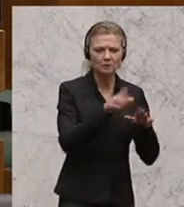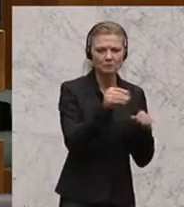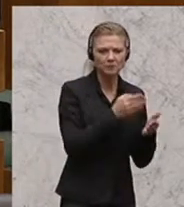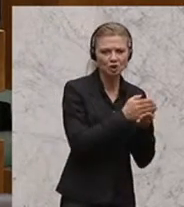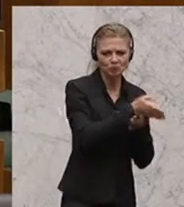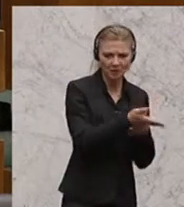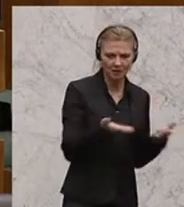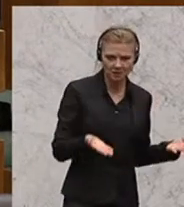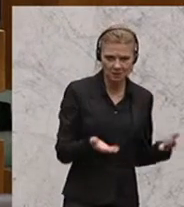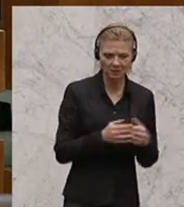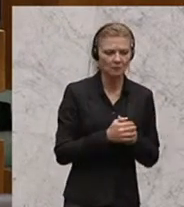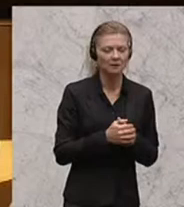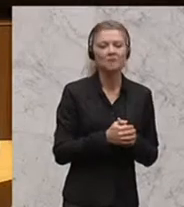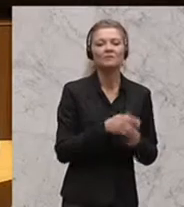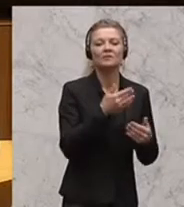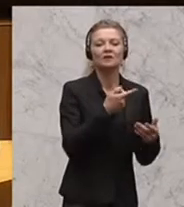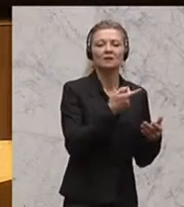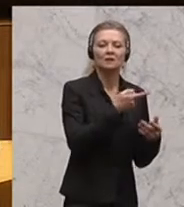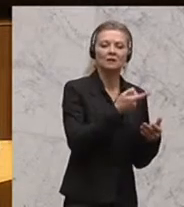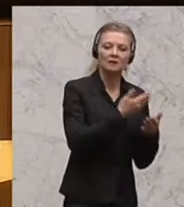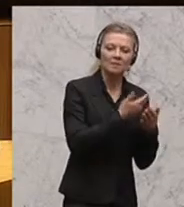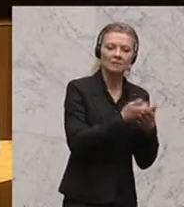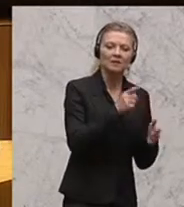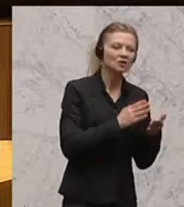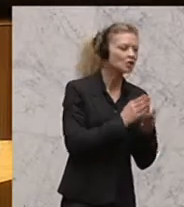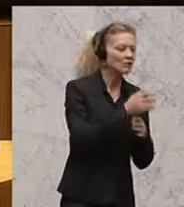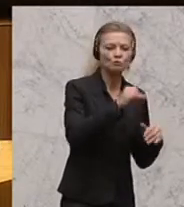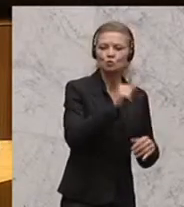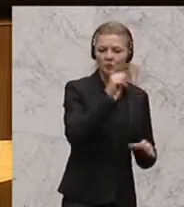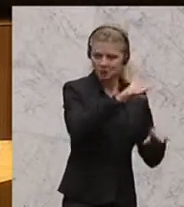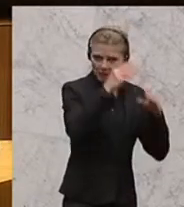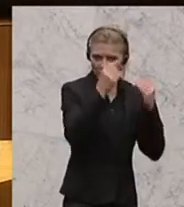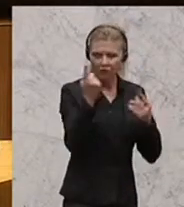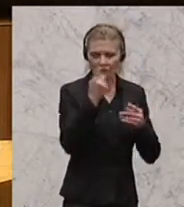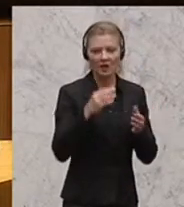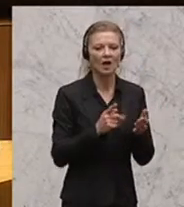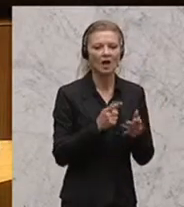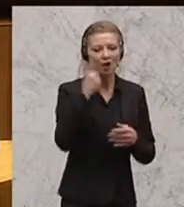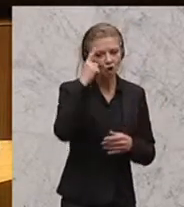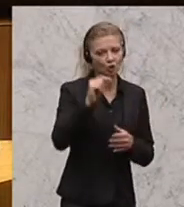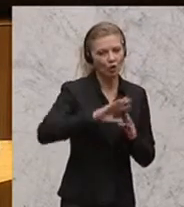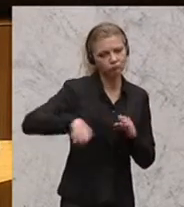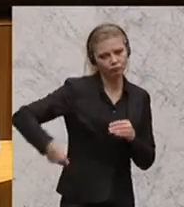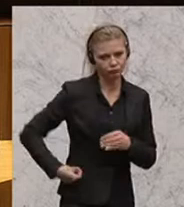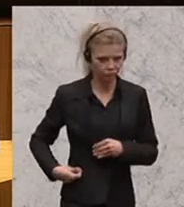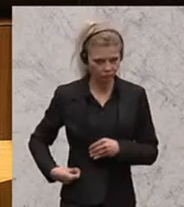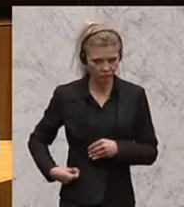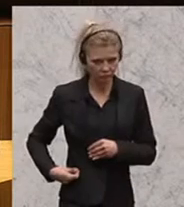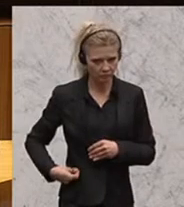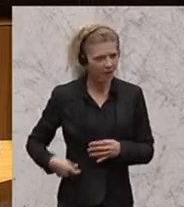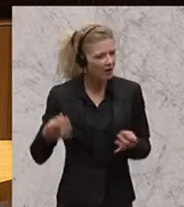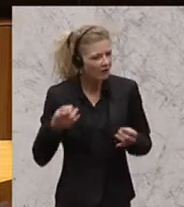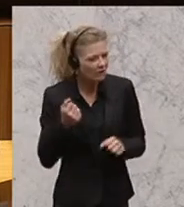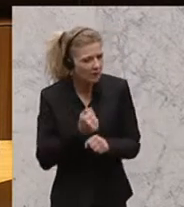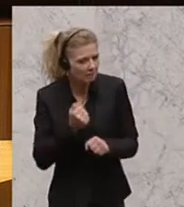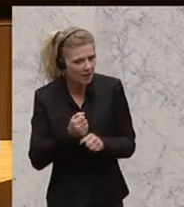Namen dieser Steuerhinterzieher aus Österreich nicht bekannt geben muss? Was tut die Regierung denn gegen diese